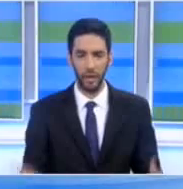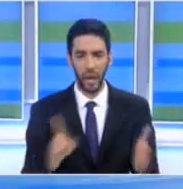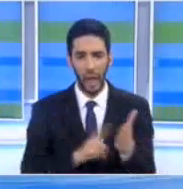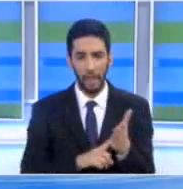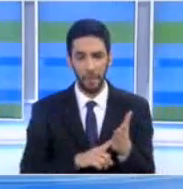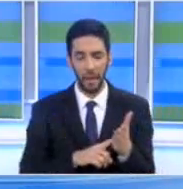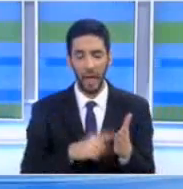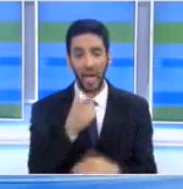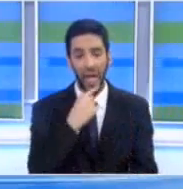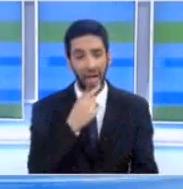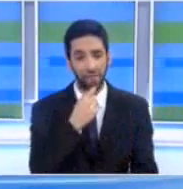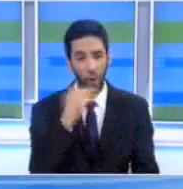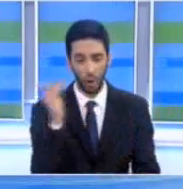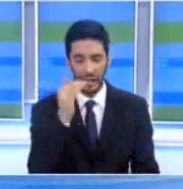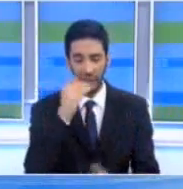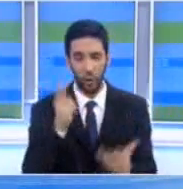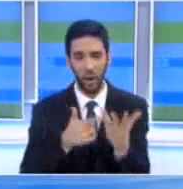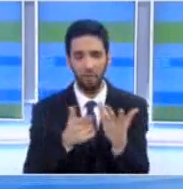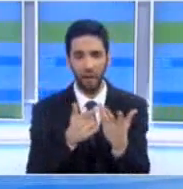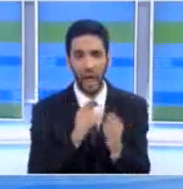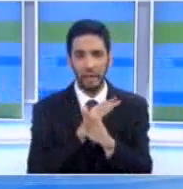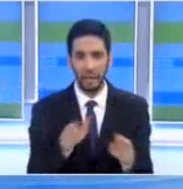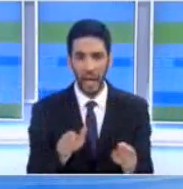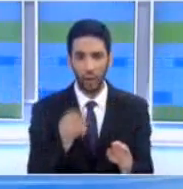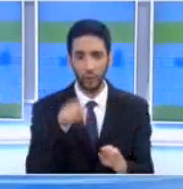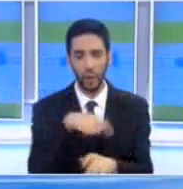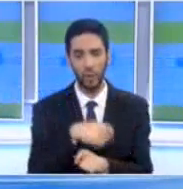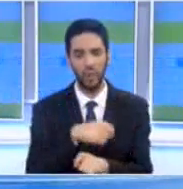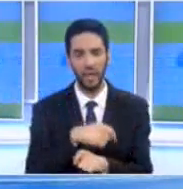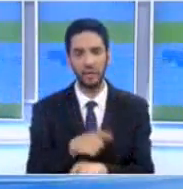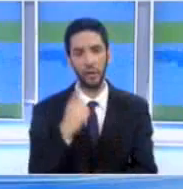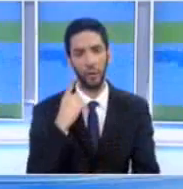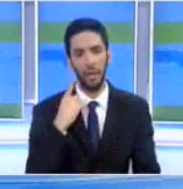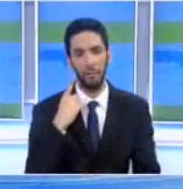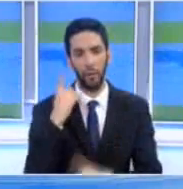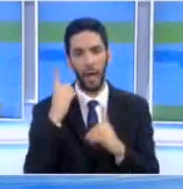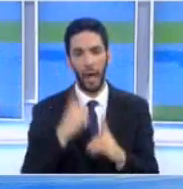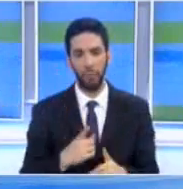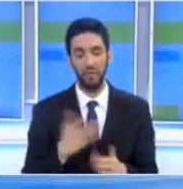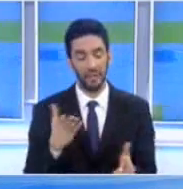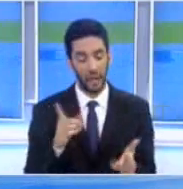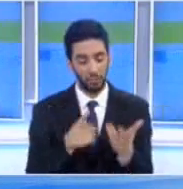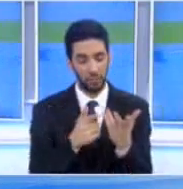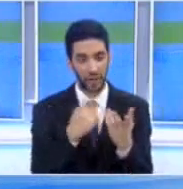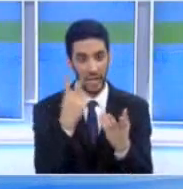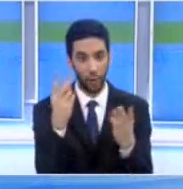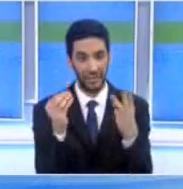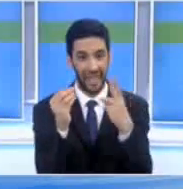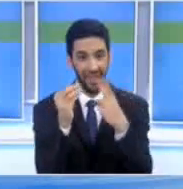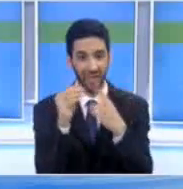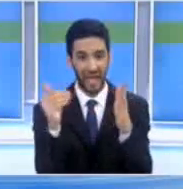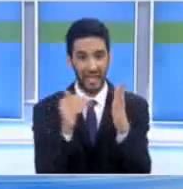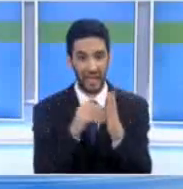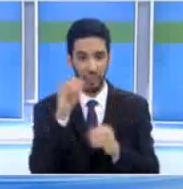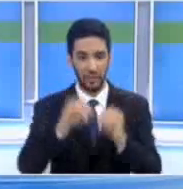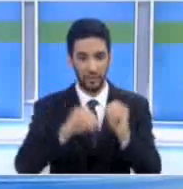διαδικασία δεν είναι, θα πρέπει το δικαστήριο τώρα να αποφασίσει αν νομικά πρέπει να μετρήσουμε 27.000 ψήφους για να δούμε αν οι εννιά ψήφοι με τους